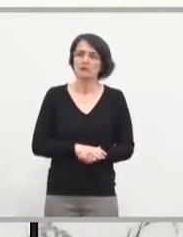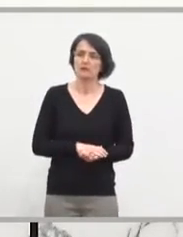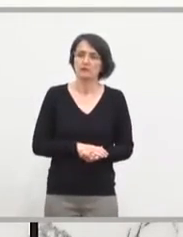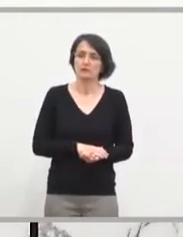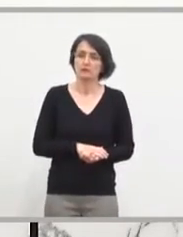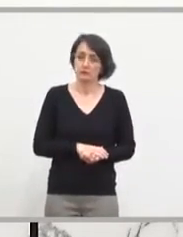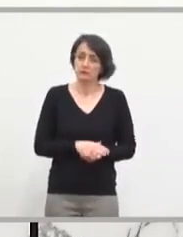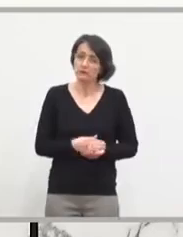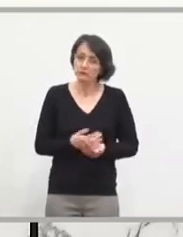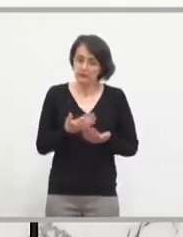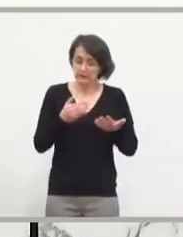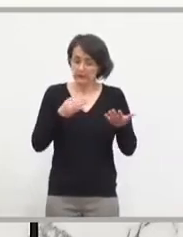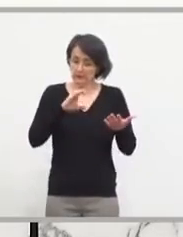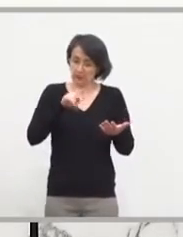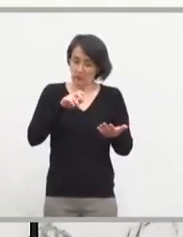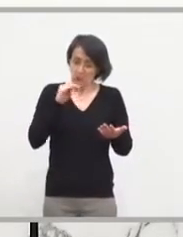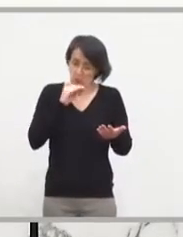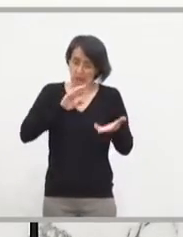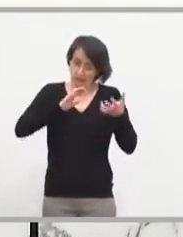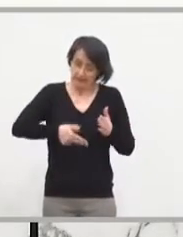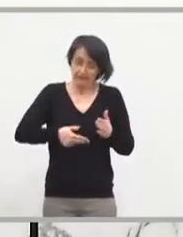Je veux signer ce CPER en urgence.